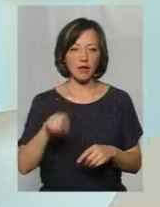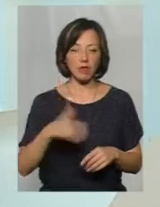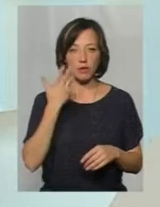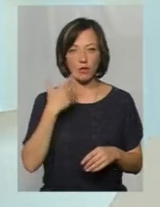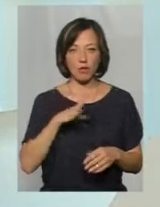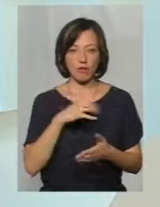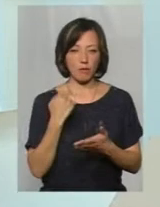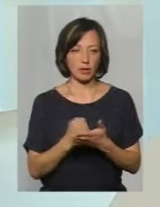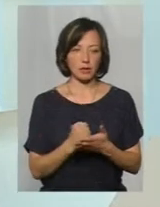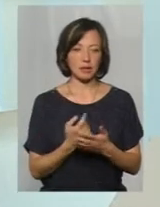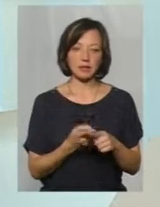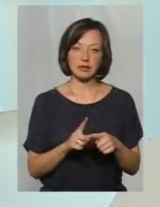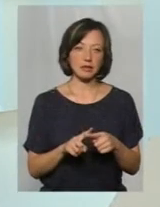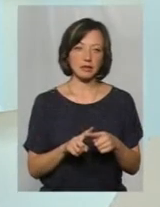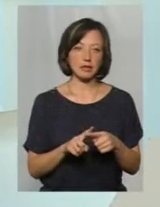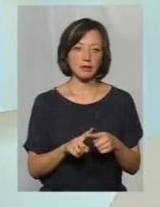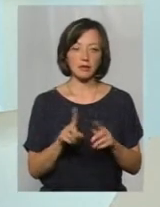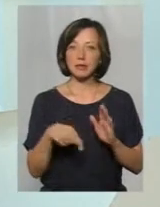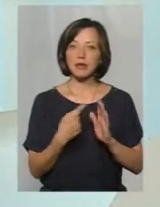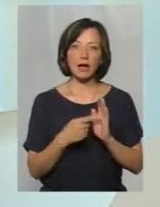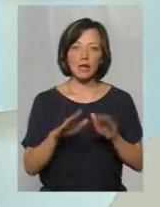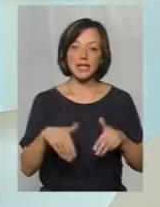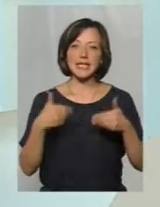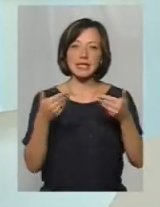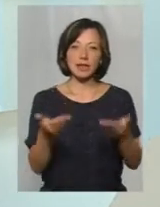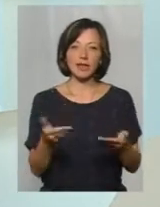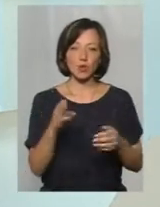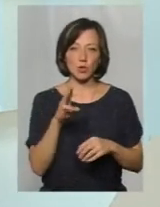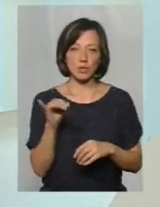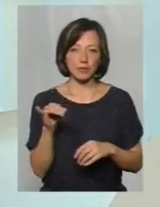як він був прийнятий. Тобто, це питання ініціативності,